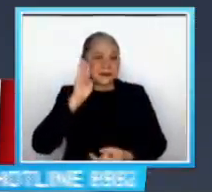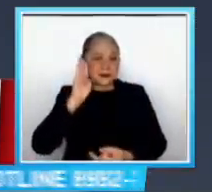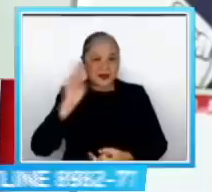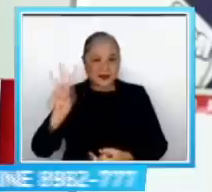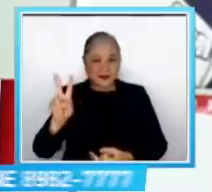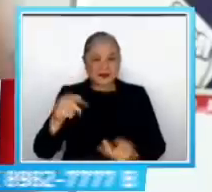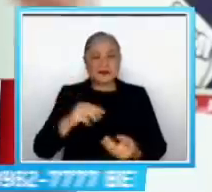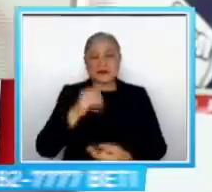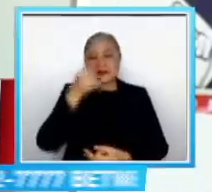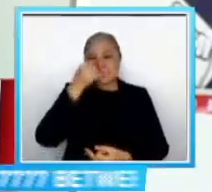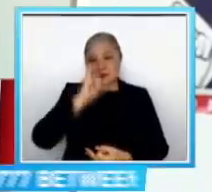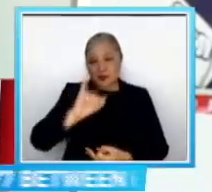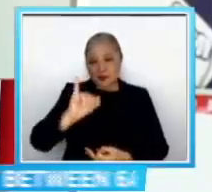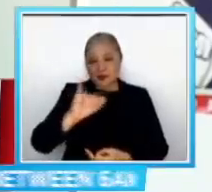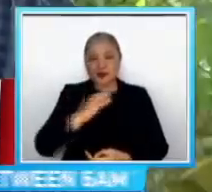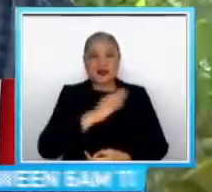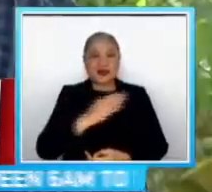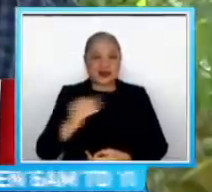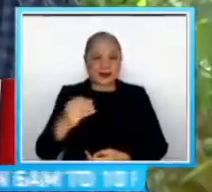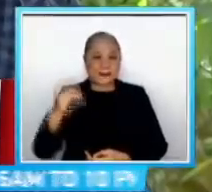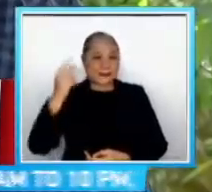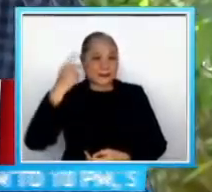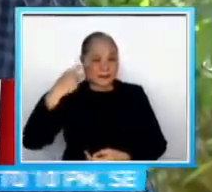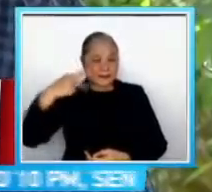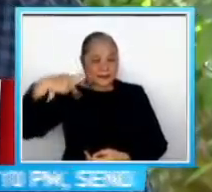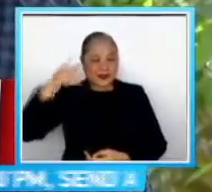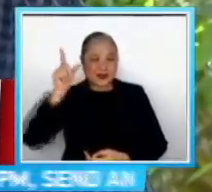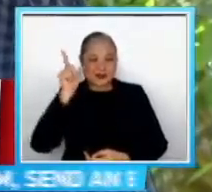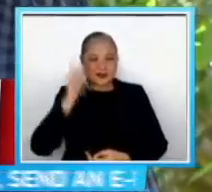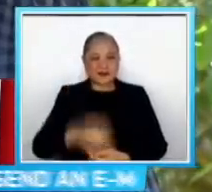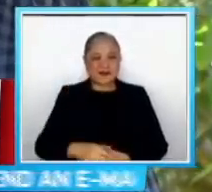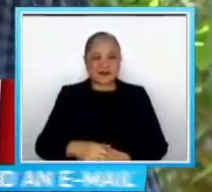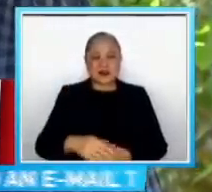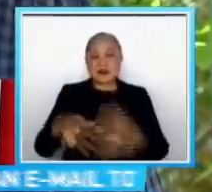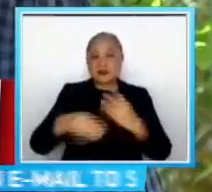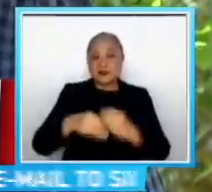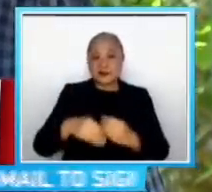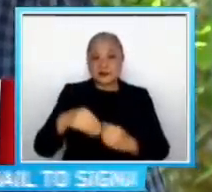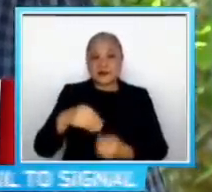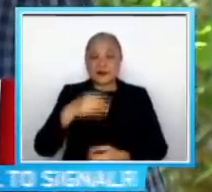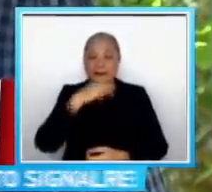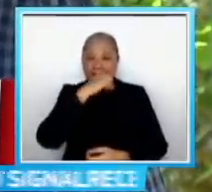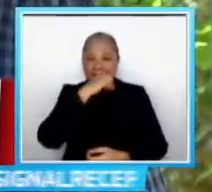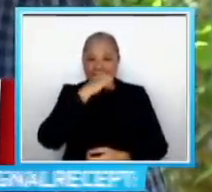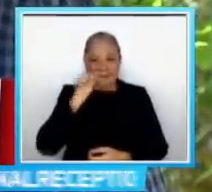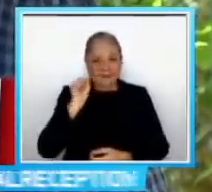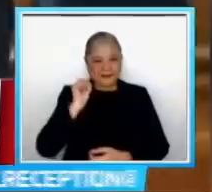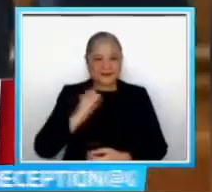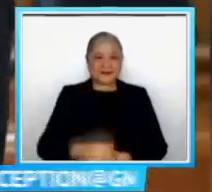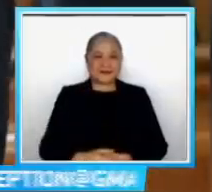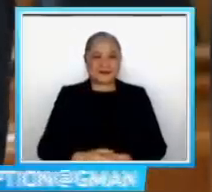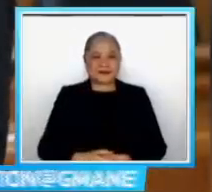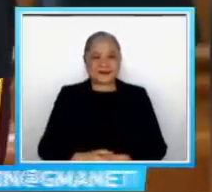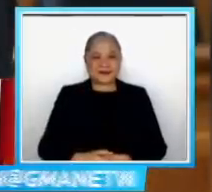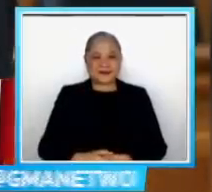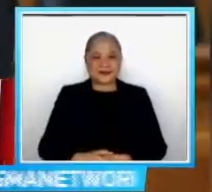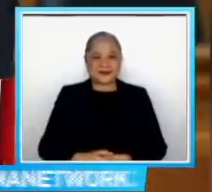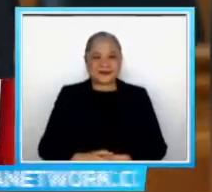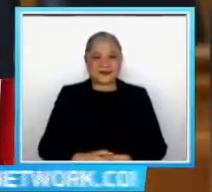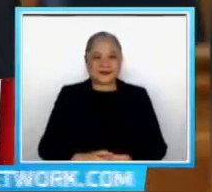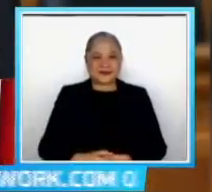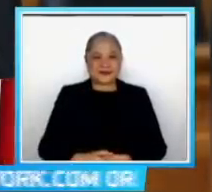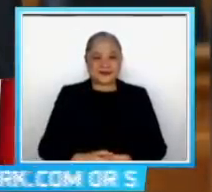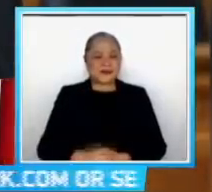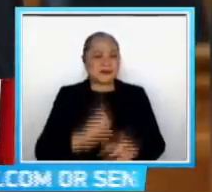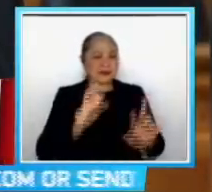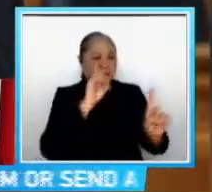Isco Moreno at Senator Ping Lacson, pati si Vice Presidential Candidate, Senate President Tito Soto Tanong kay Garcia,